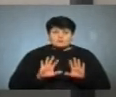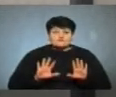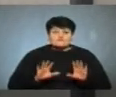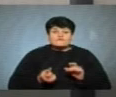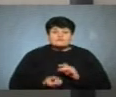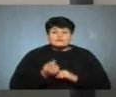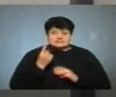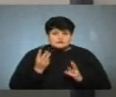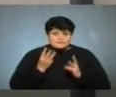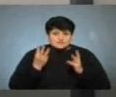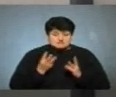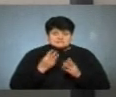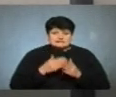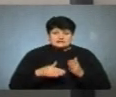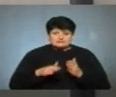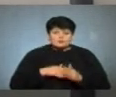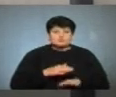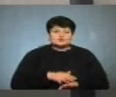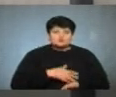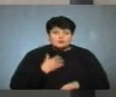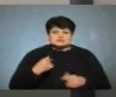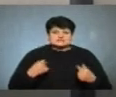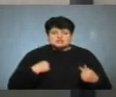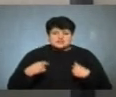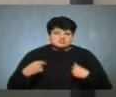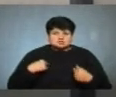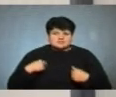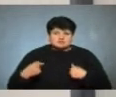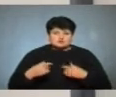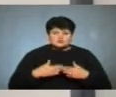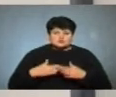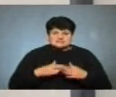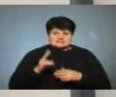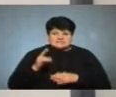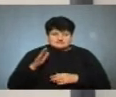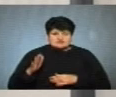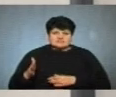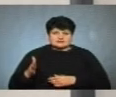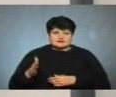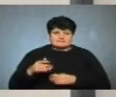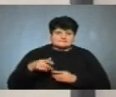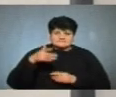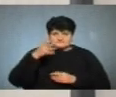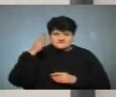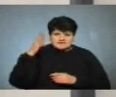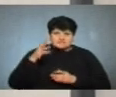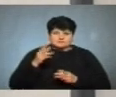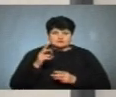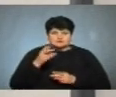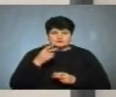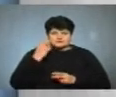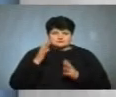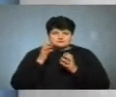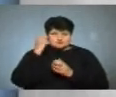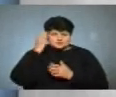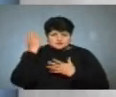пожежі вона ліквідовується довго, страждають і сусідні квартири, верхні квартири будуть закіпчені, нижні